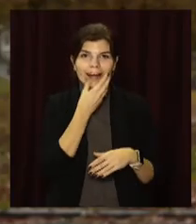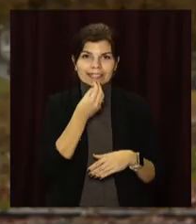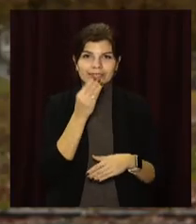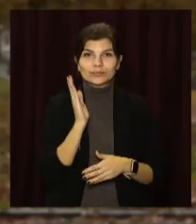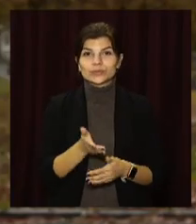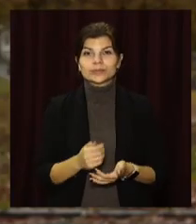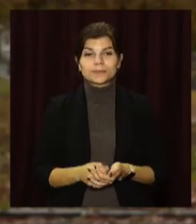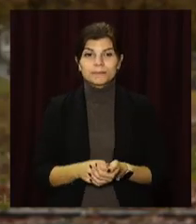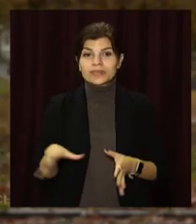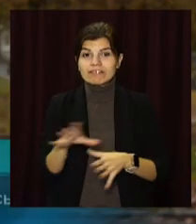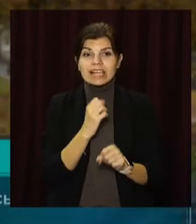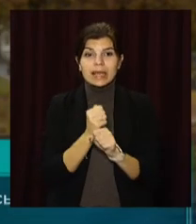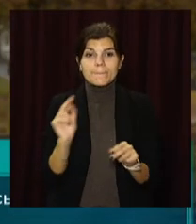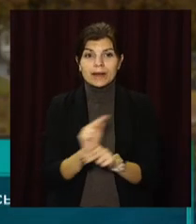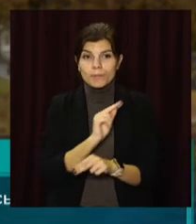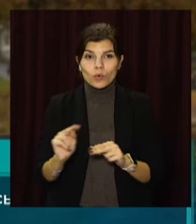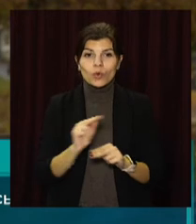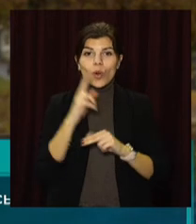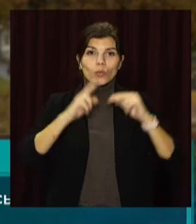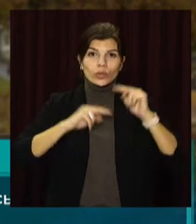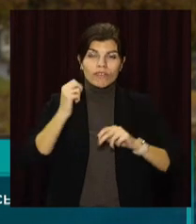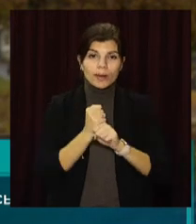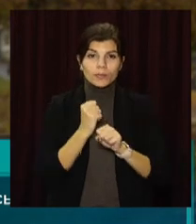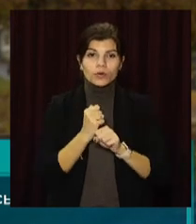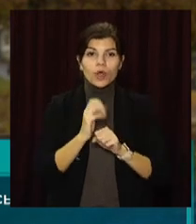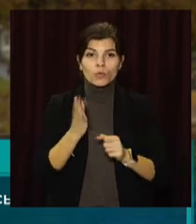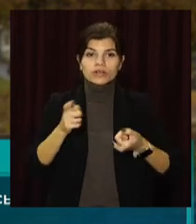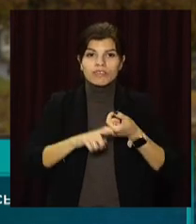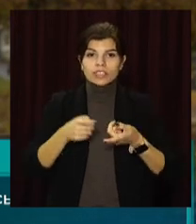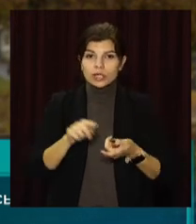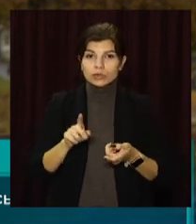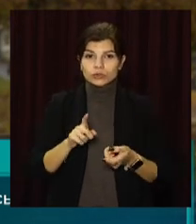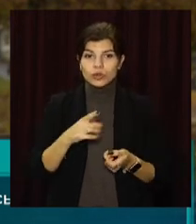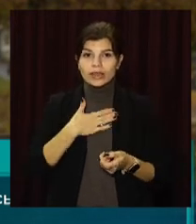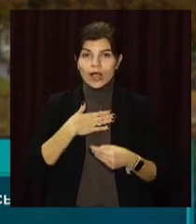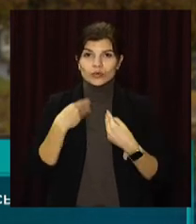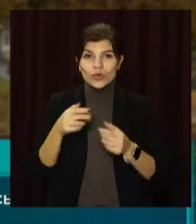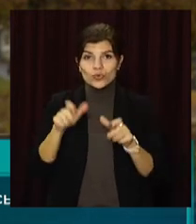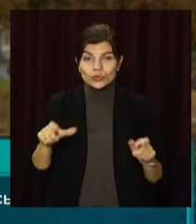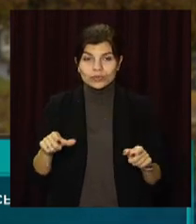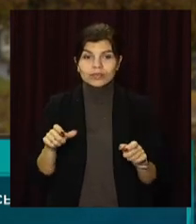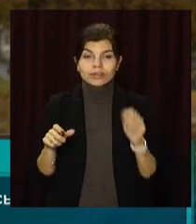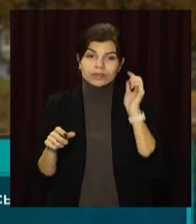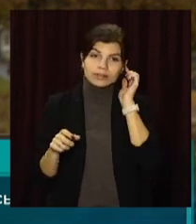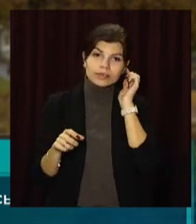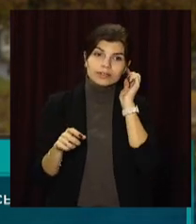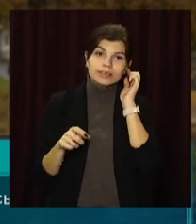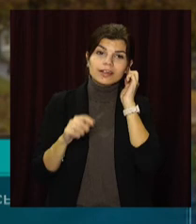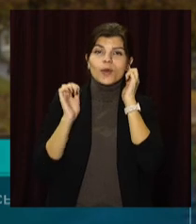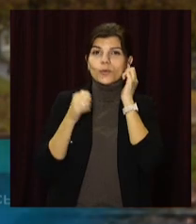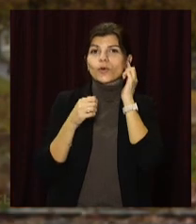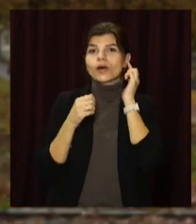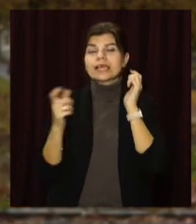Всі роботи, ремонтні роботи, будівельні роботи будуть пов'язані з тим, що надати нашим громадянам можливість рекреувати